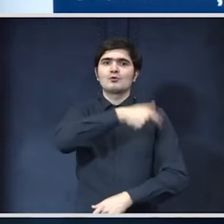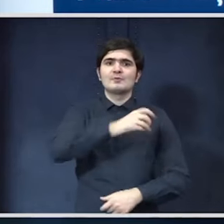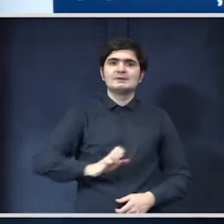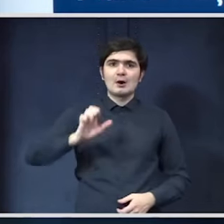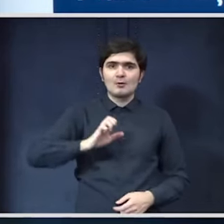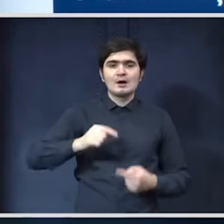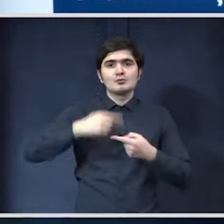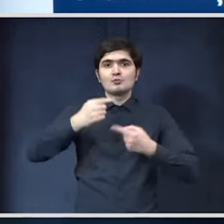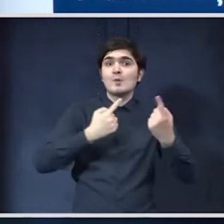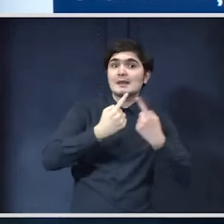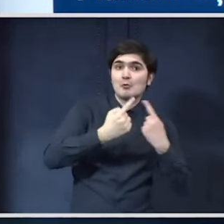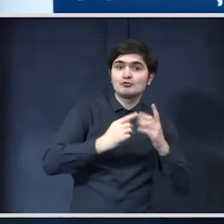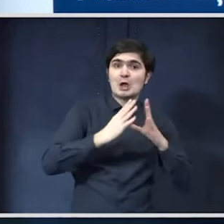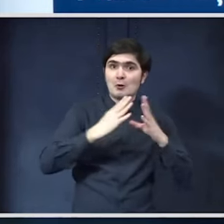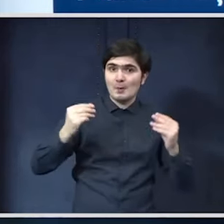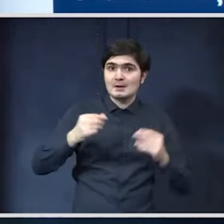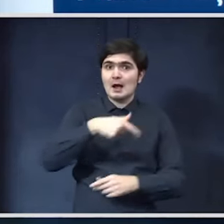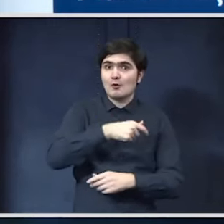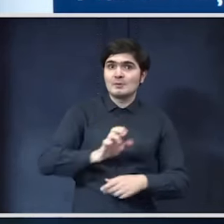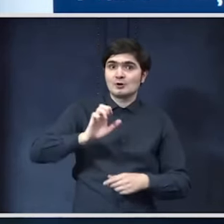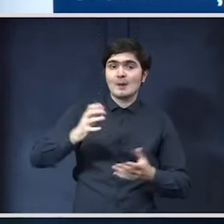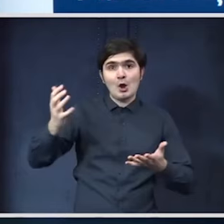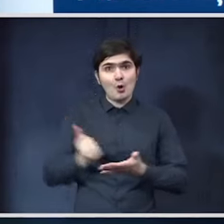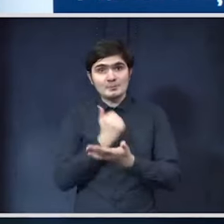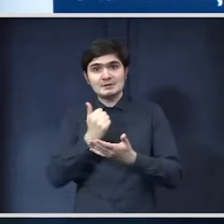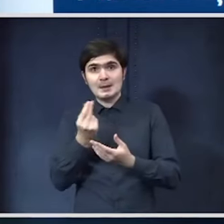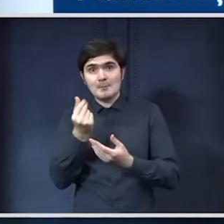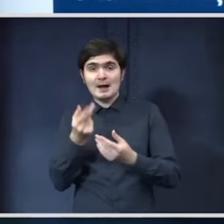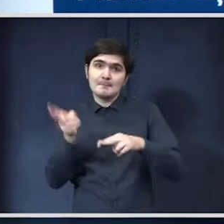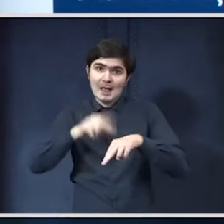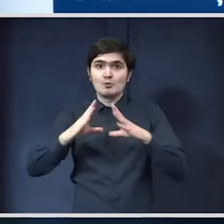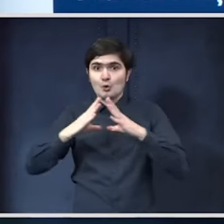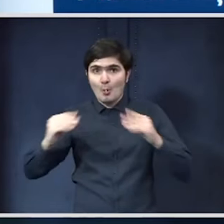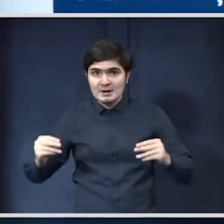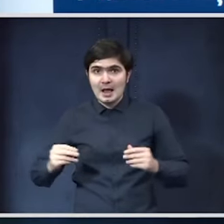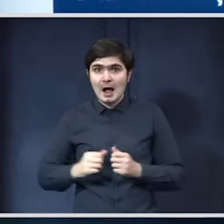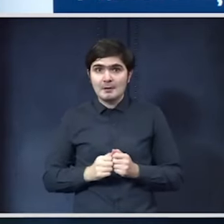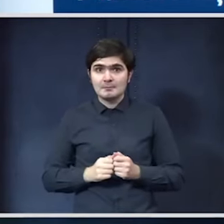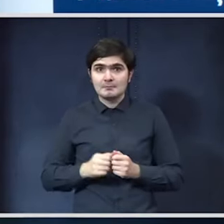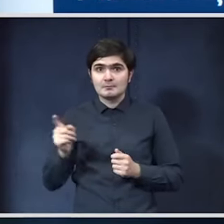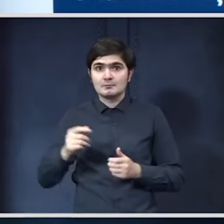negocierilor România va putea să obțină mai mulți bani în urma negocielor cu Comisia Europeană și cu oficialii de la Bruxelles?